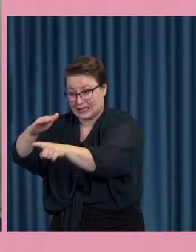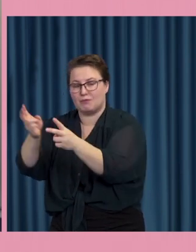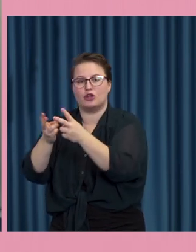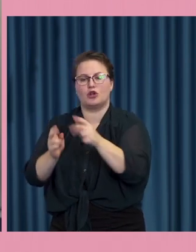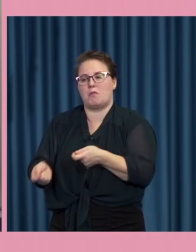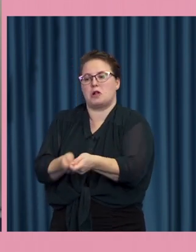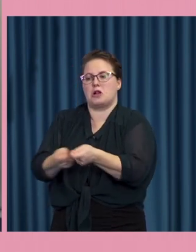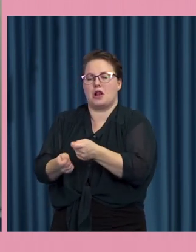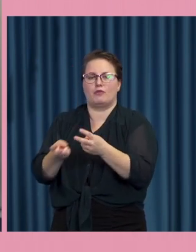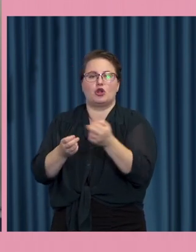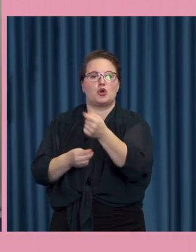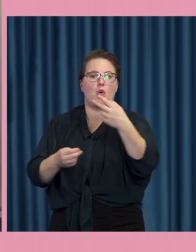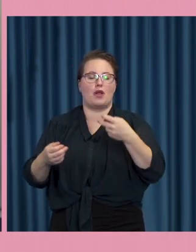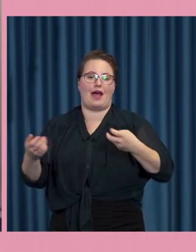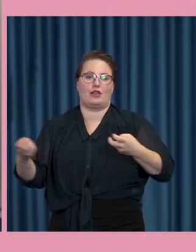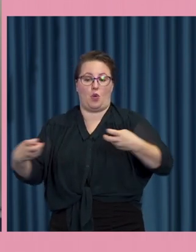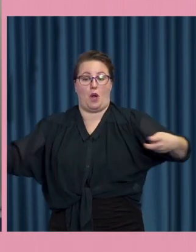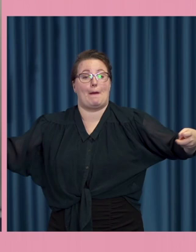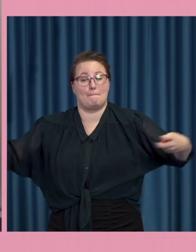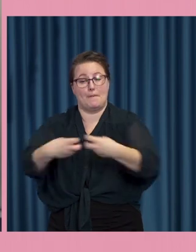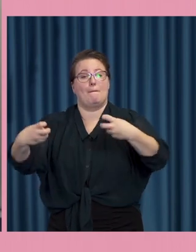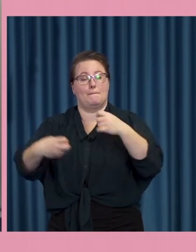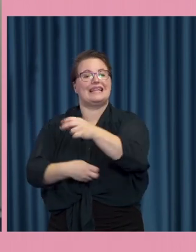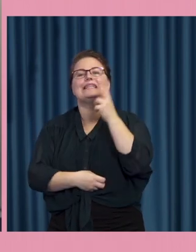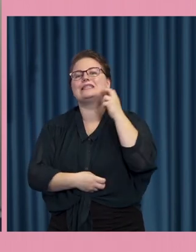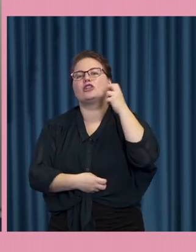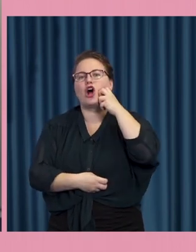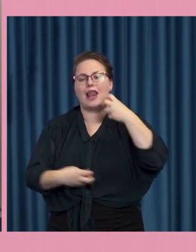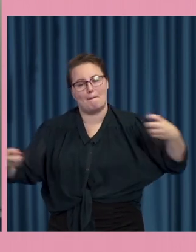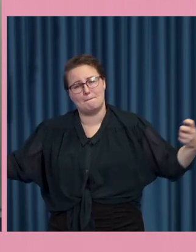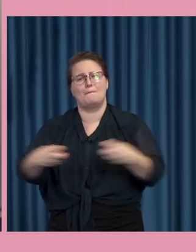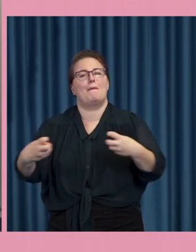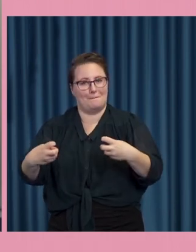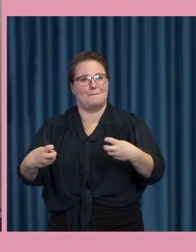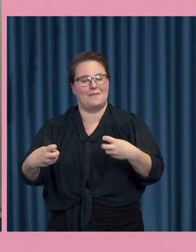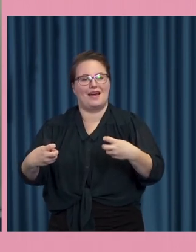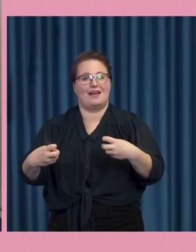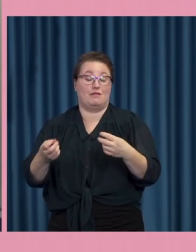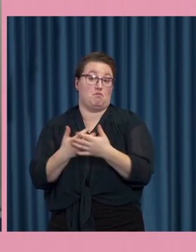T-centralen och massa människor dog för det skapade då en